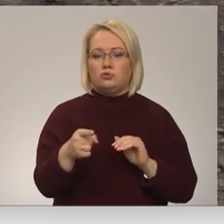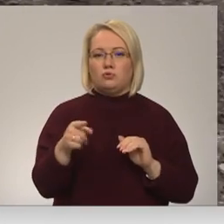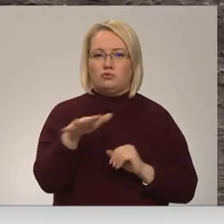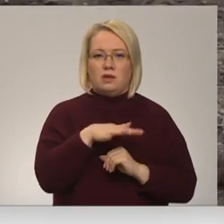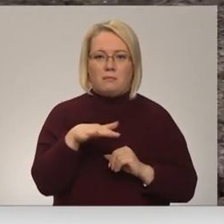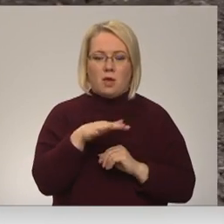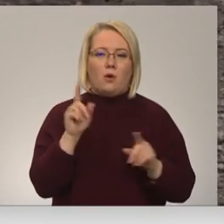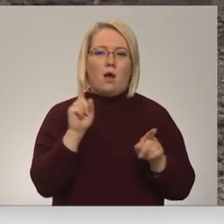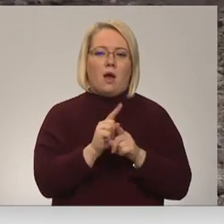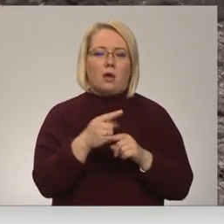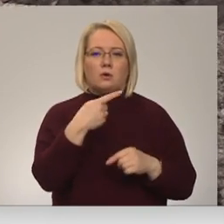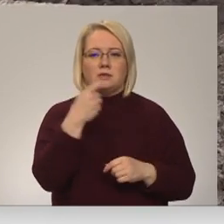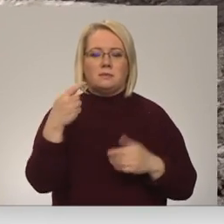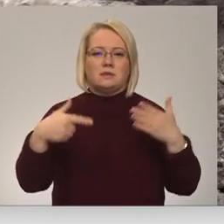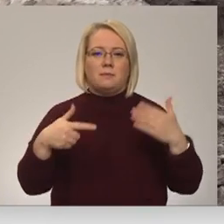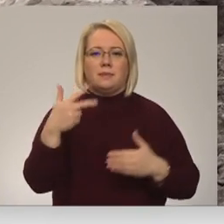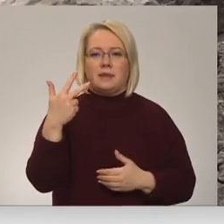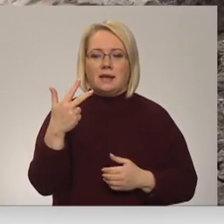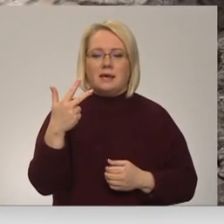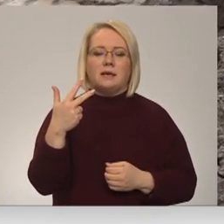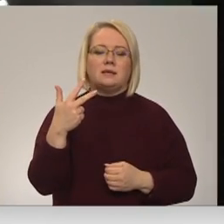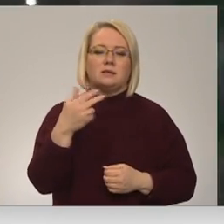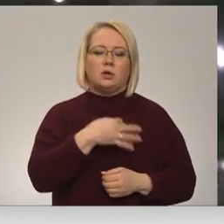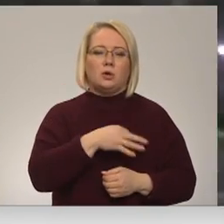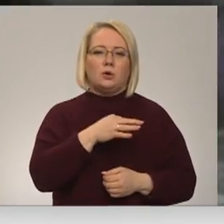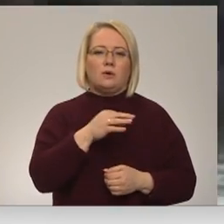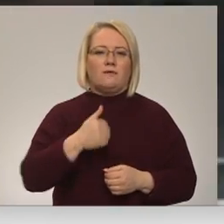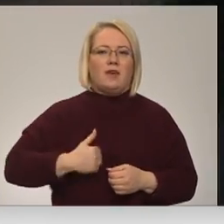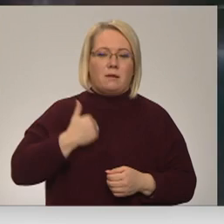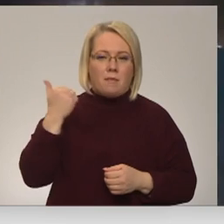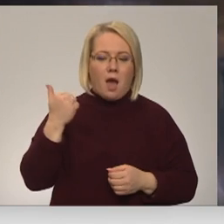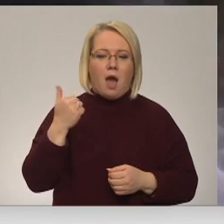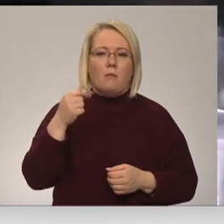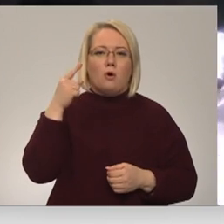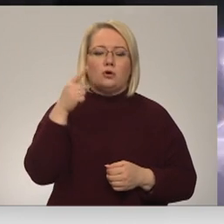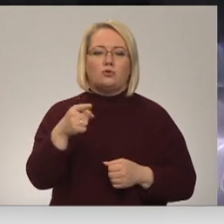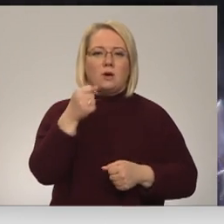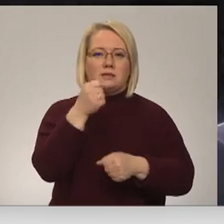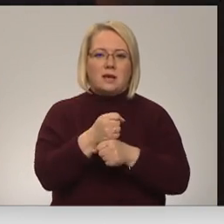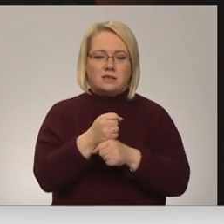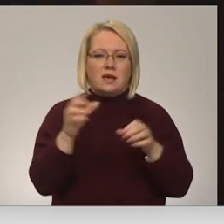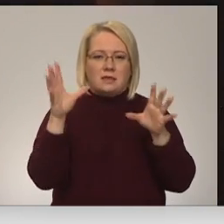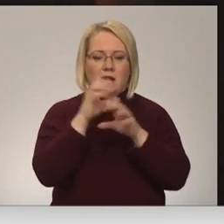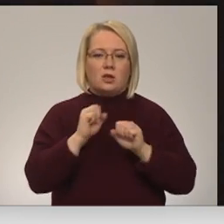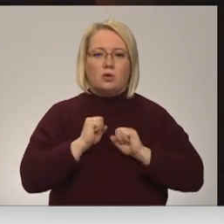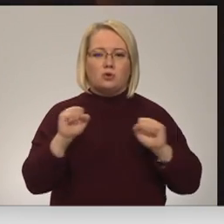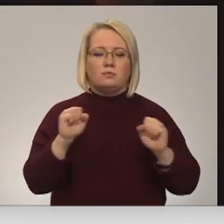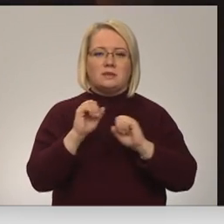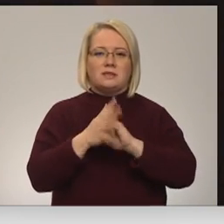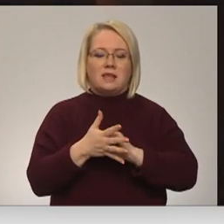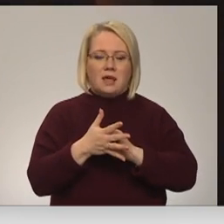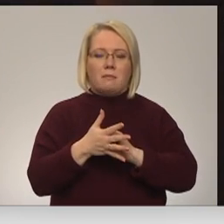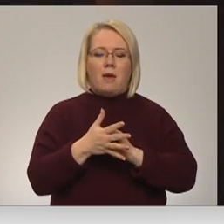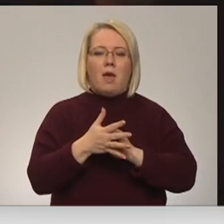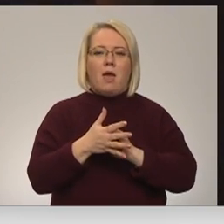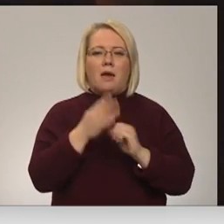saimniecību, kā arī 173 juridiskiem klientiem. Naktī jūtīgā koģenerācijas stacijas drošības sistēma reaģēja uz pleisu